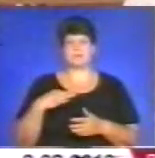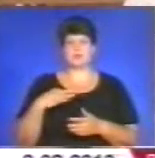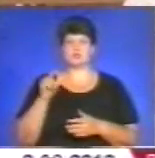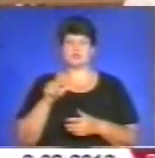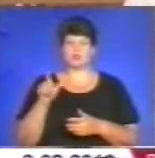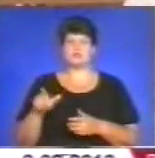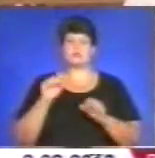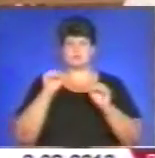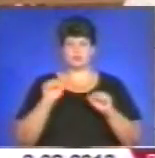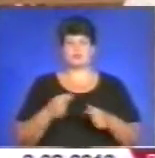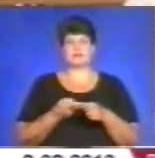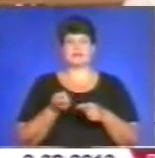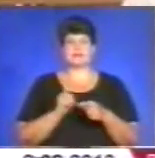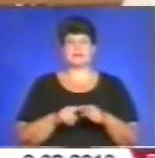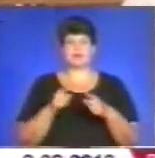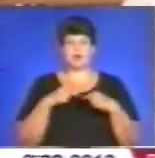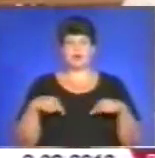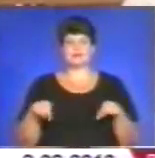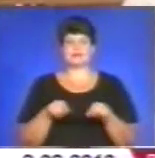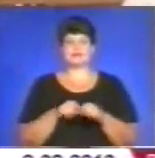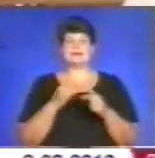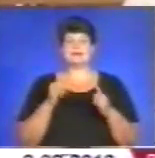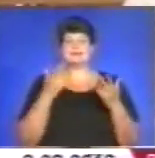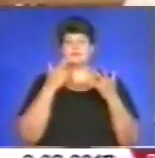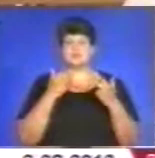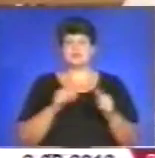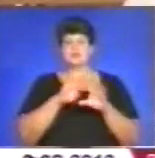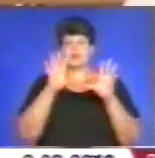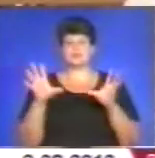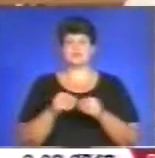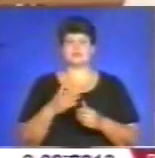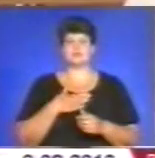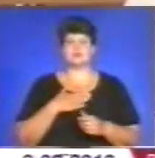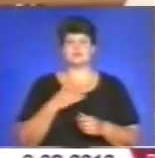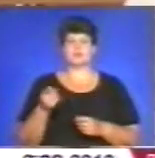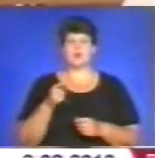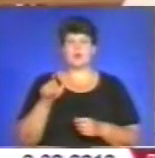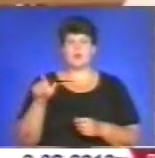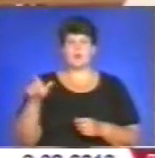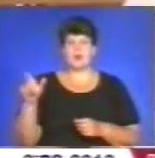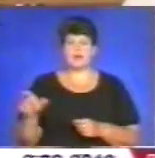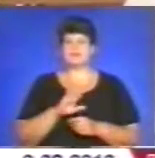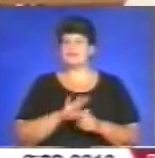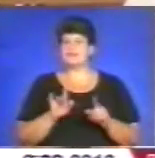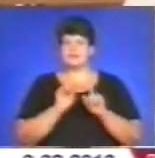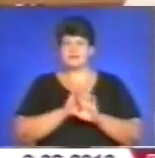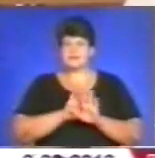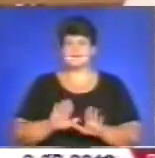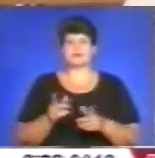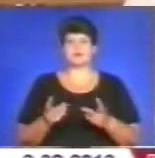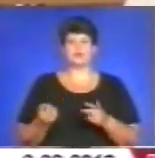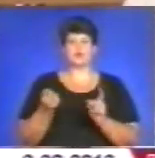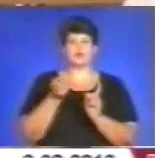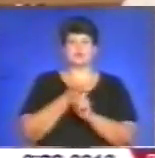люди, які зуміли це зорганізувати. І, звичайно, всі наші в основному тернополяни, які і не тільки долучилися до